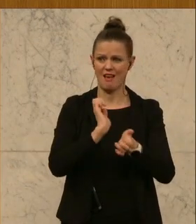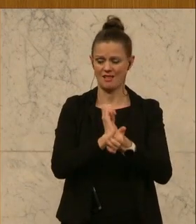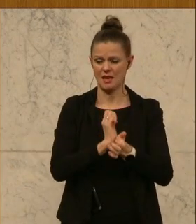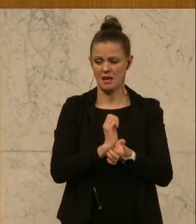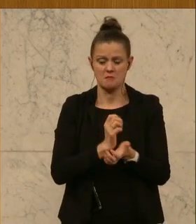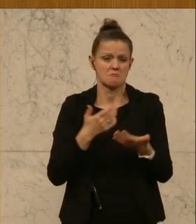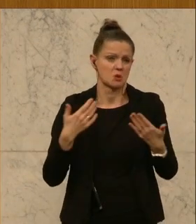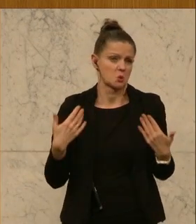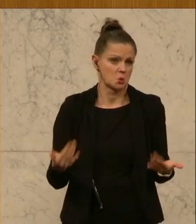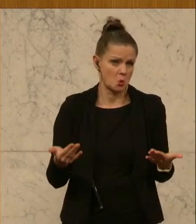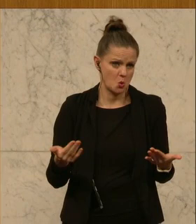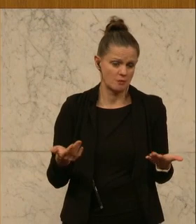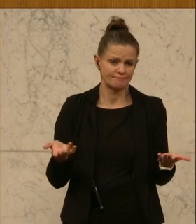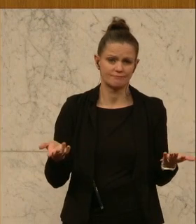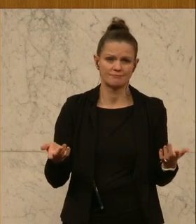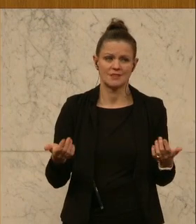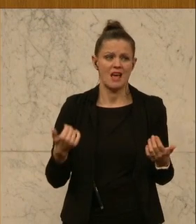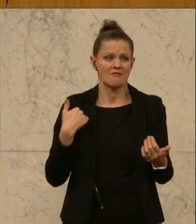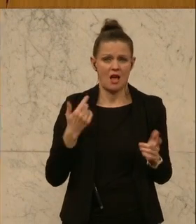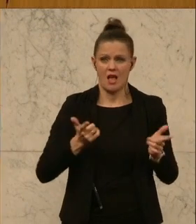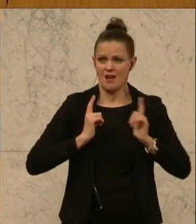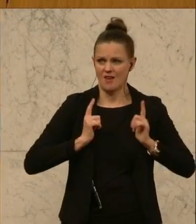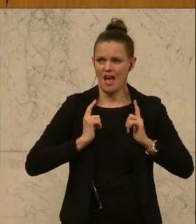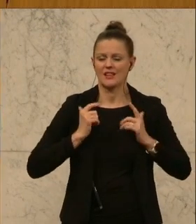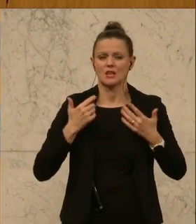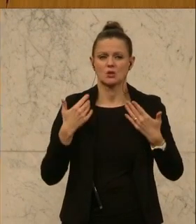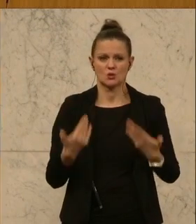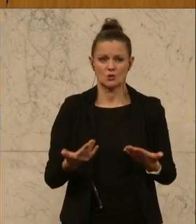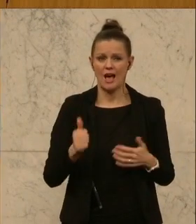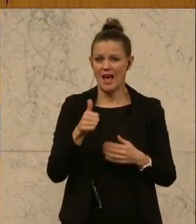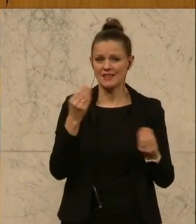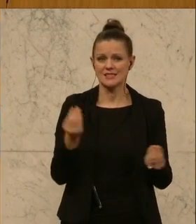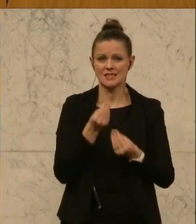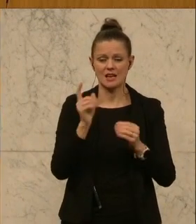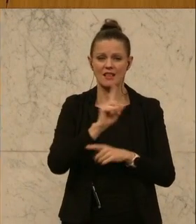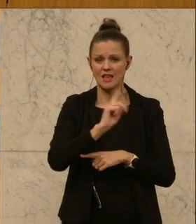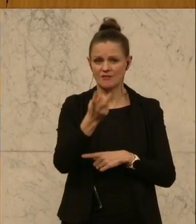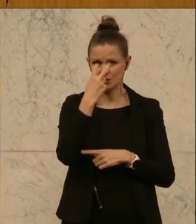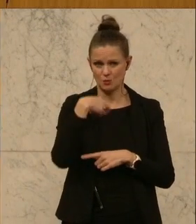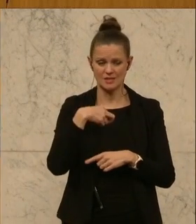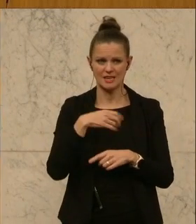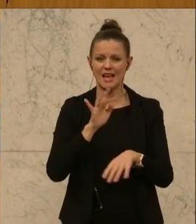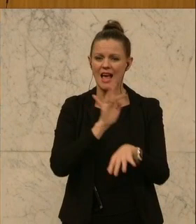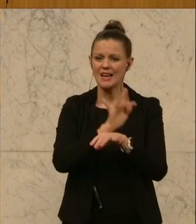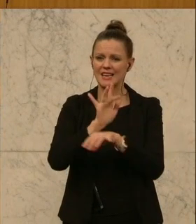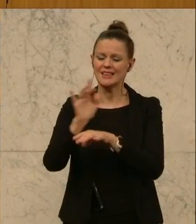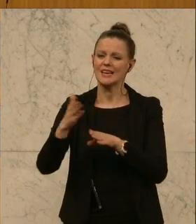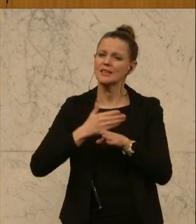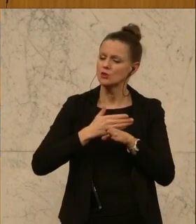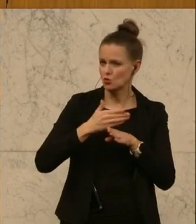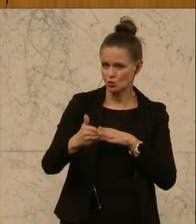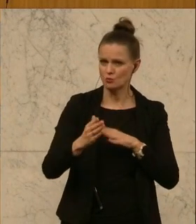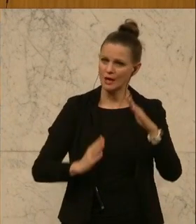Ungewöhnliches. Das war auch ein Stück weit zu erwarten. Und man darf eines nicht übersehen, meine Damen und Herren, bei aller Kritik am zu späten